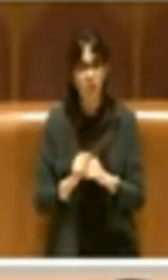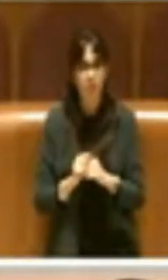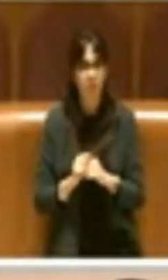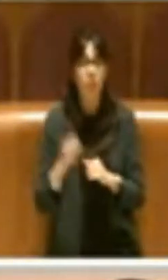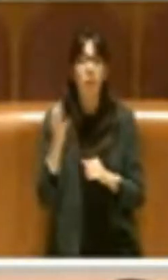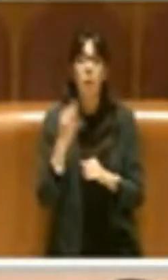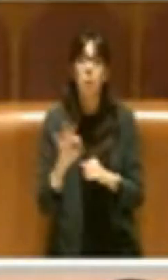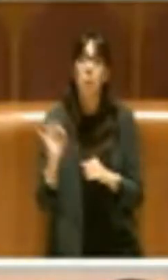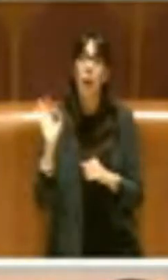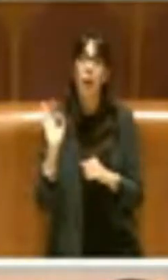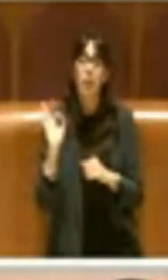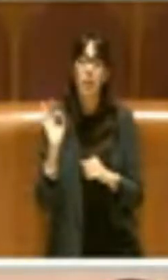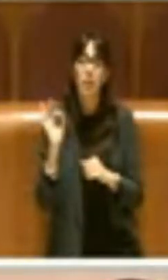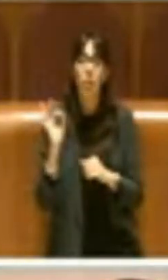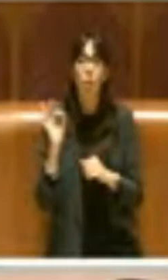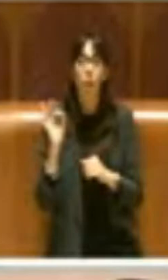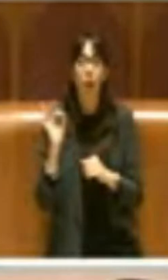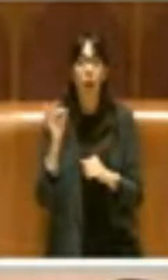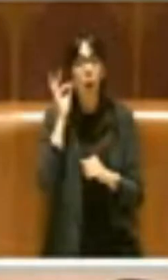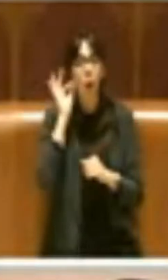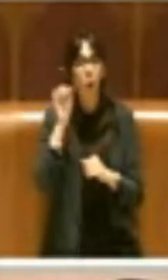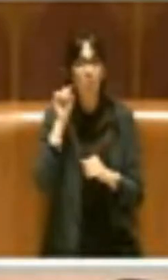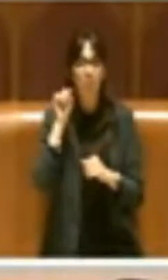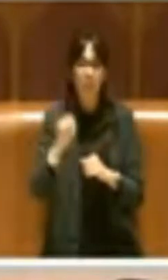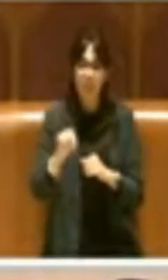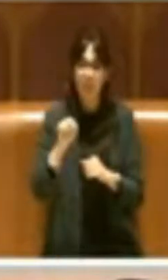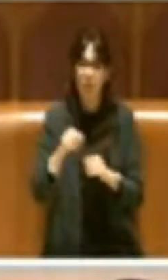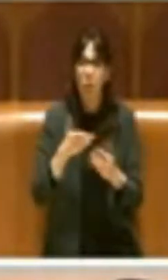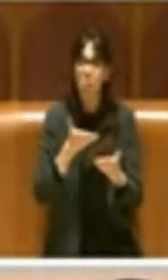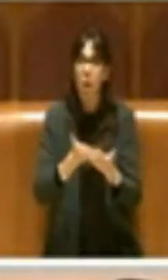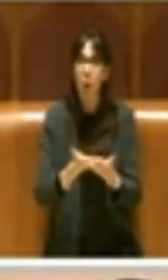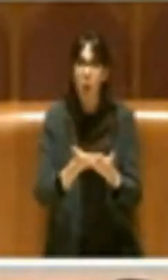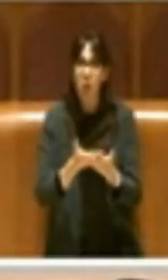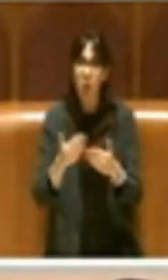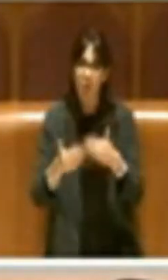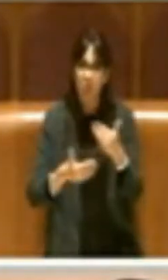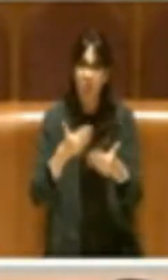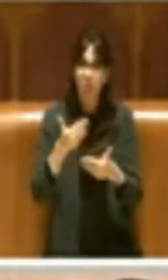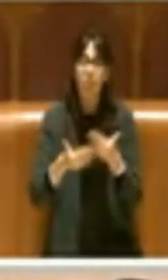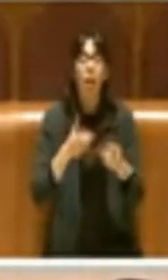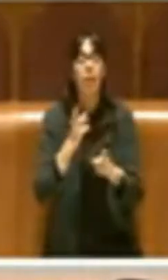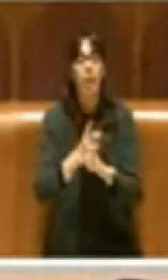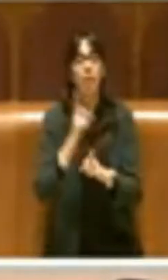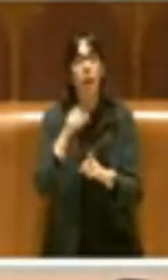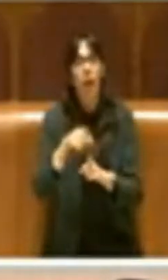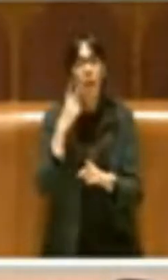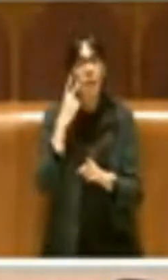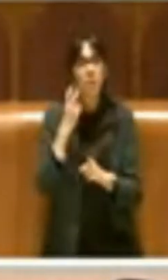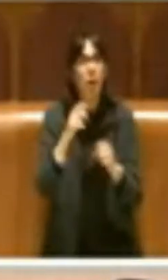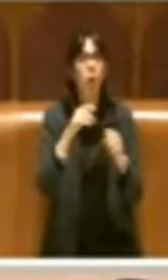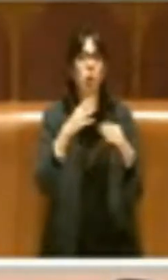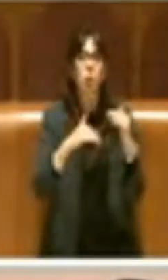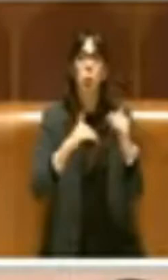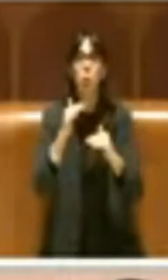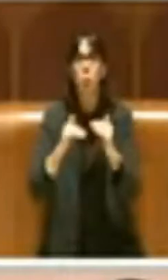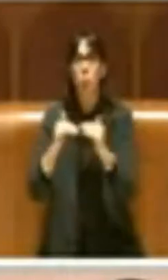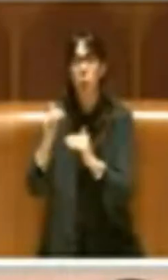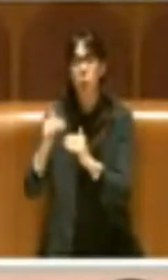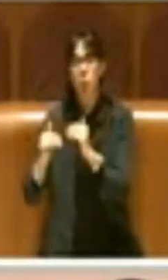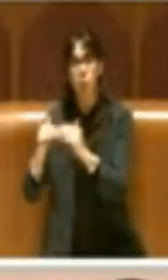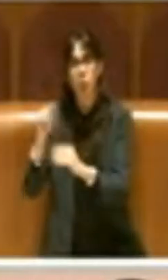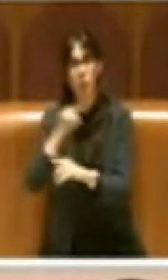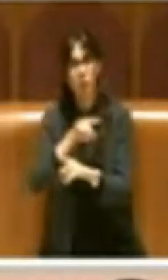particolare per realizzare questa mozione sarà necessario naturalmente anche individuare le strutture dove